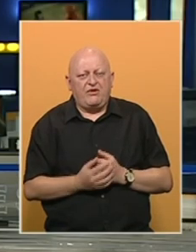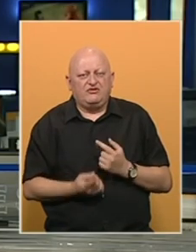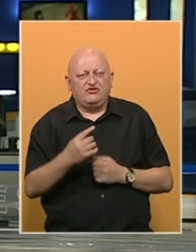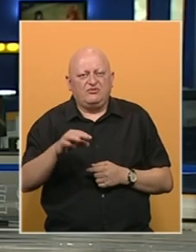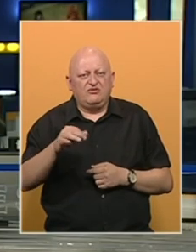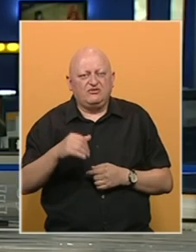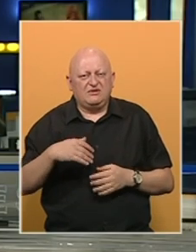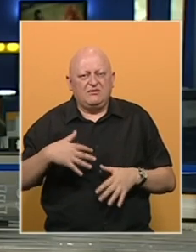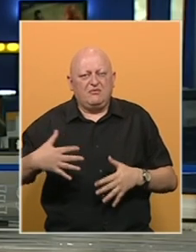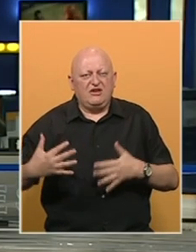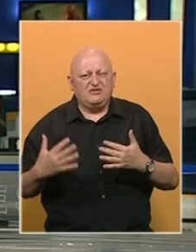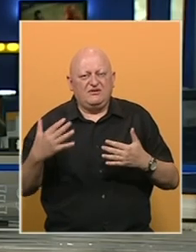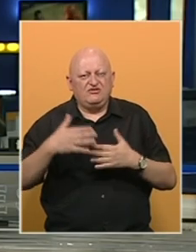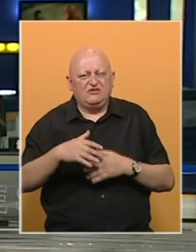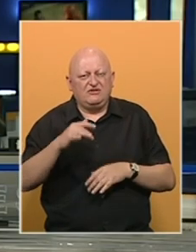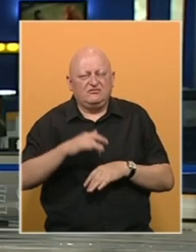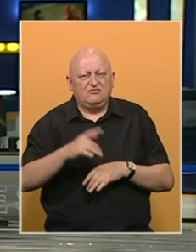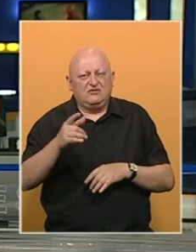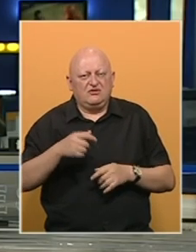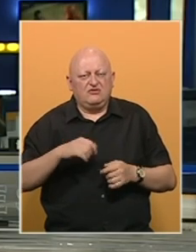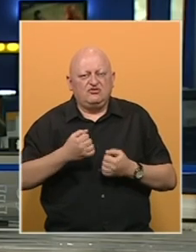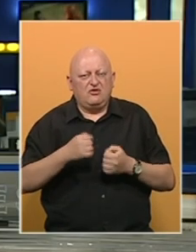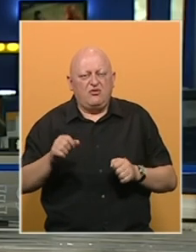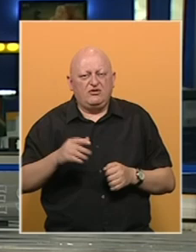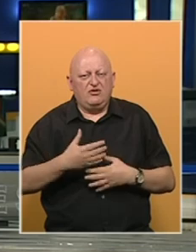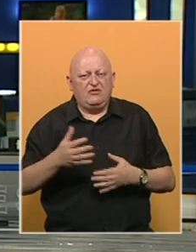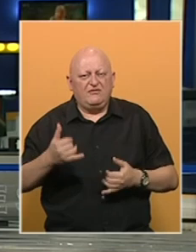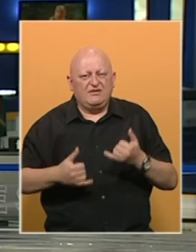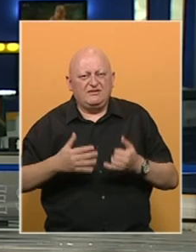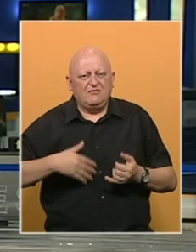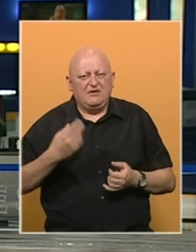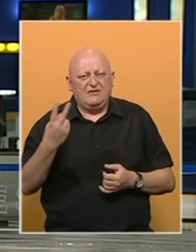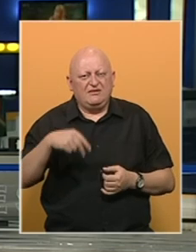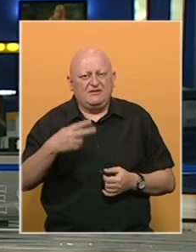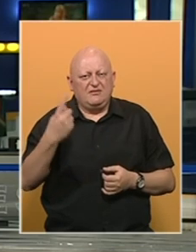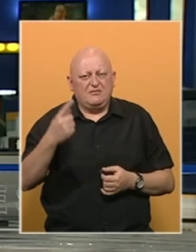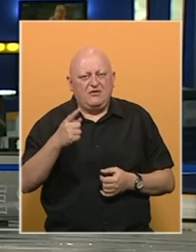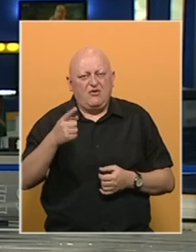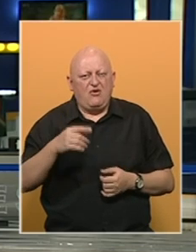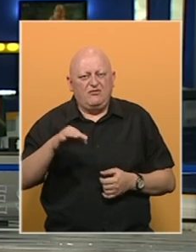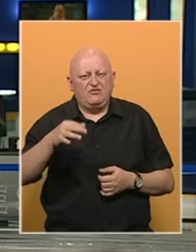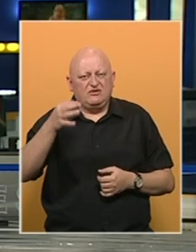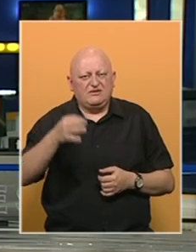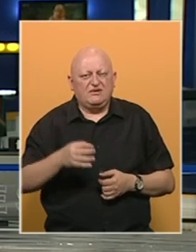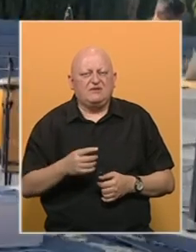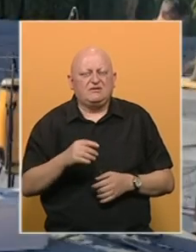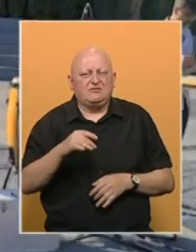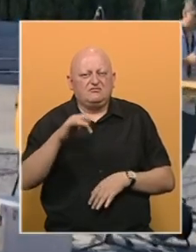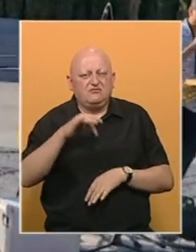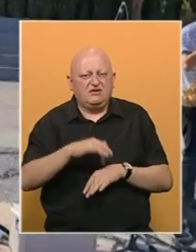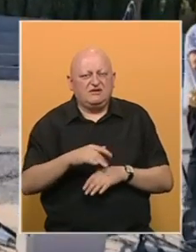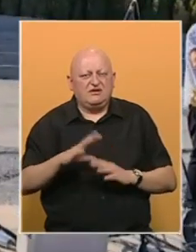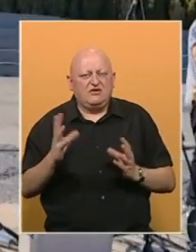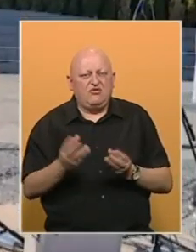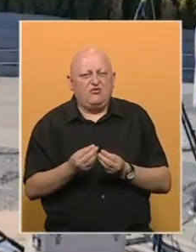Događajem Tuzla pleše večeras je na trgu Slobode u ovom gradu otvoran festival mladih 2021. Ovim Tuzlanski kanton